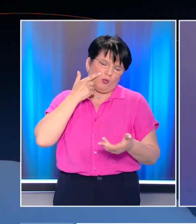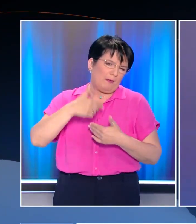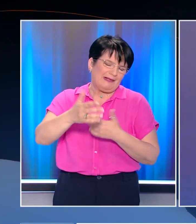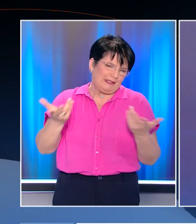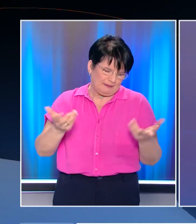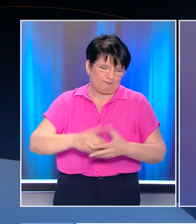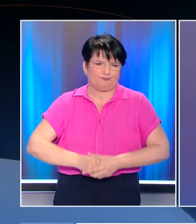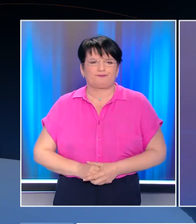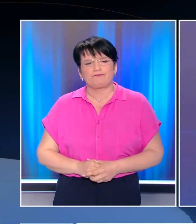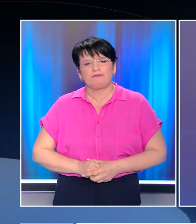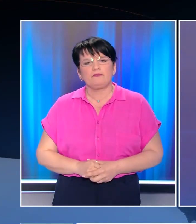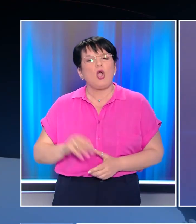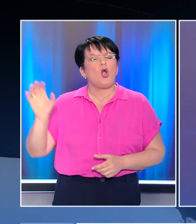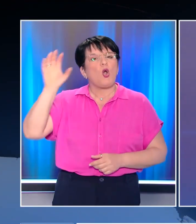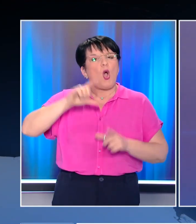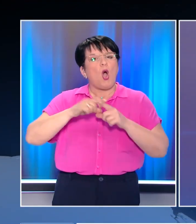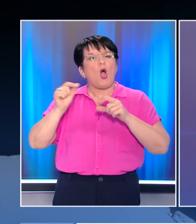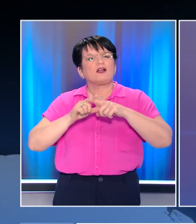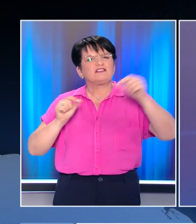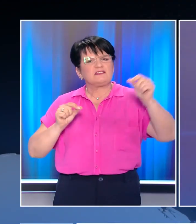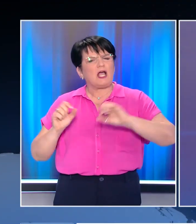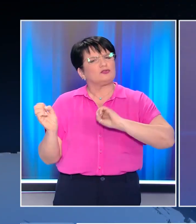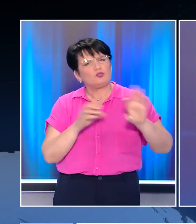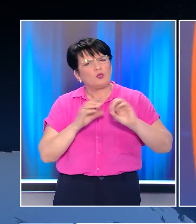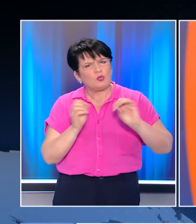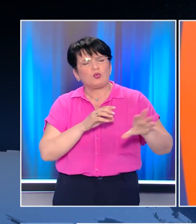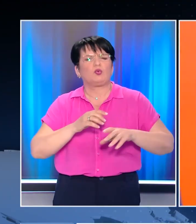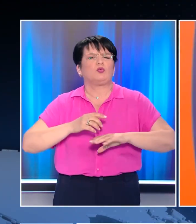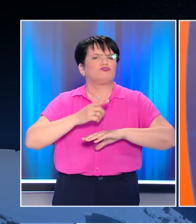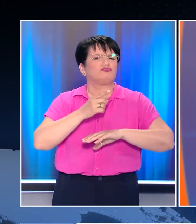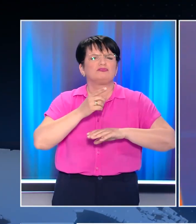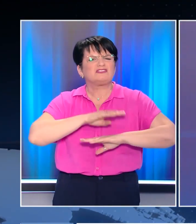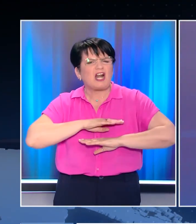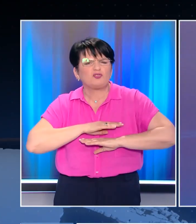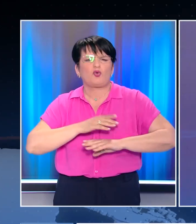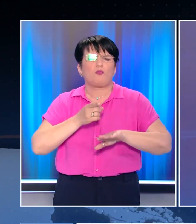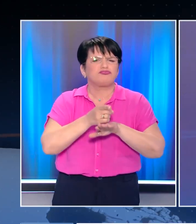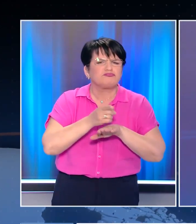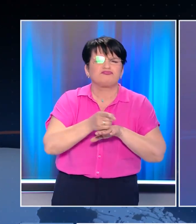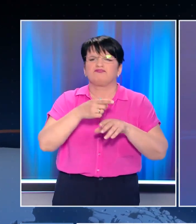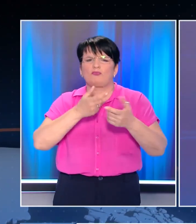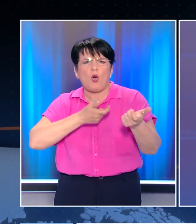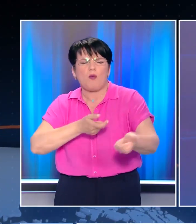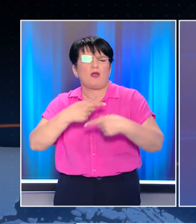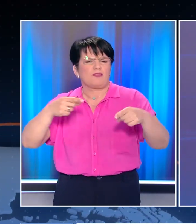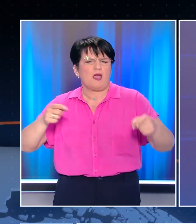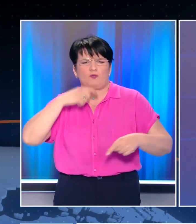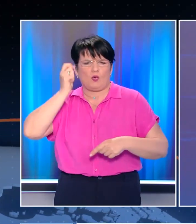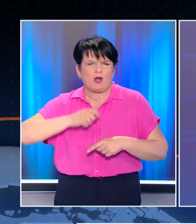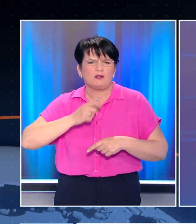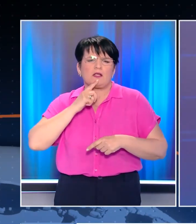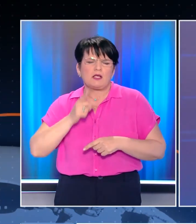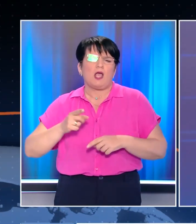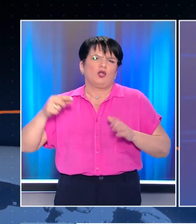Υπότιτλοι τελευταίες χώρες του ΝΑΤΟ στέλνουν εξοπλισμό στην Ουκρανία όσο η Ρωσία ετοιμάζεται για κλιμάκωση των επιθέσεων στο Ντονμπάς.